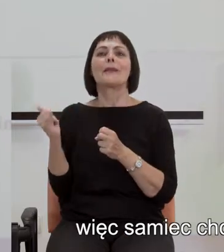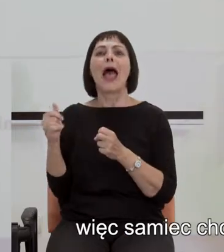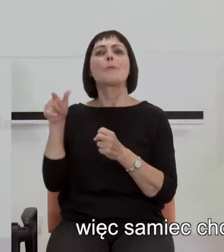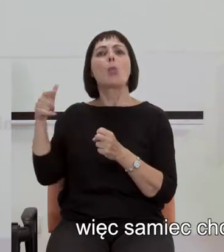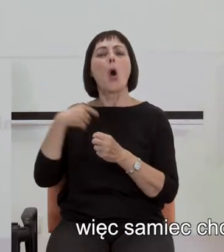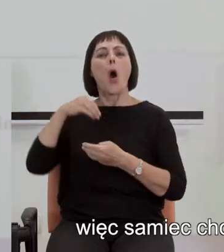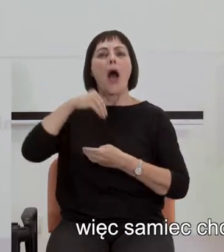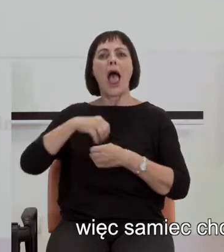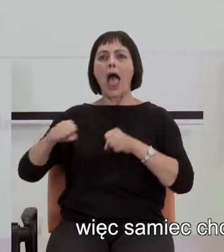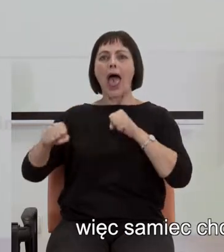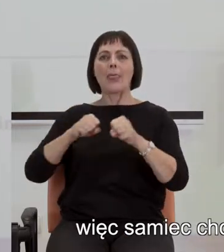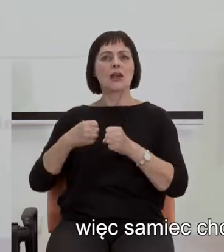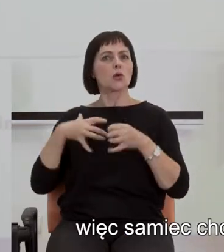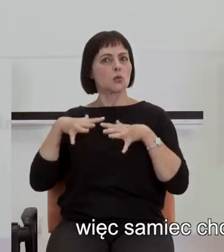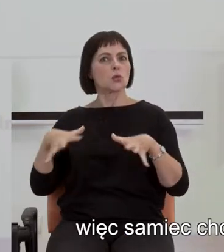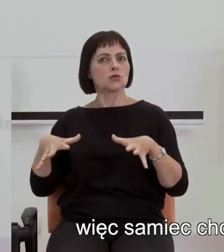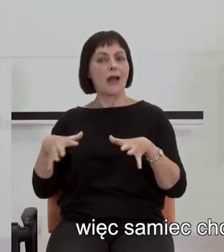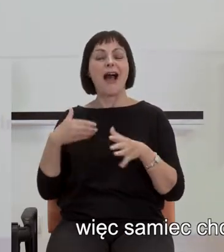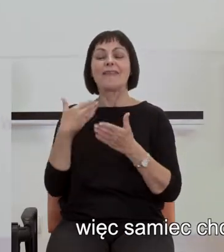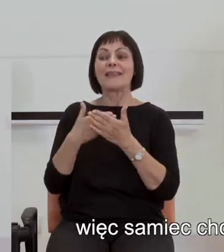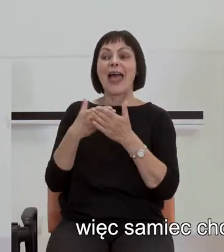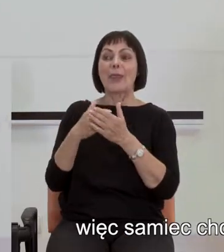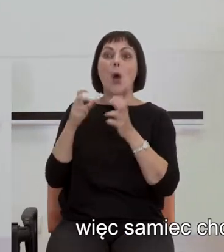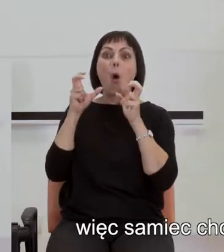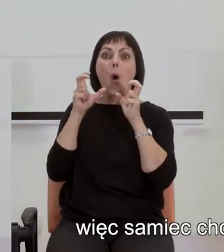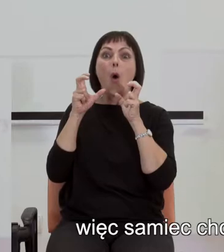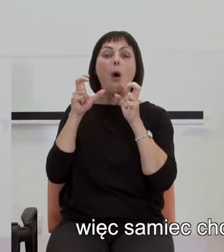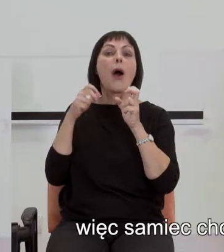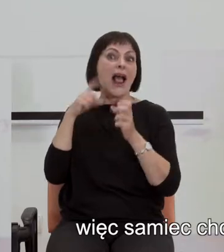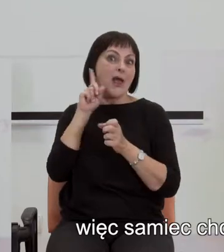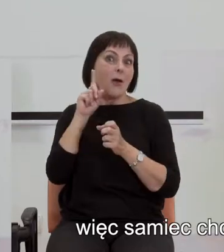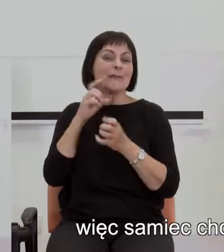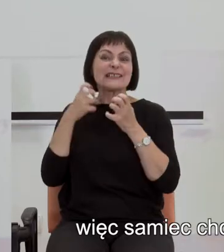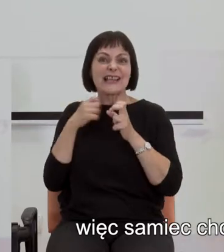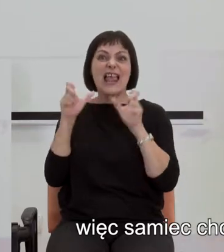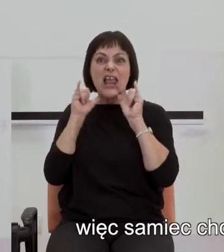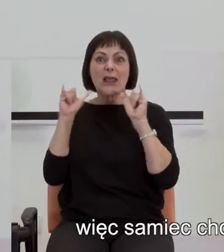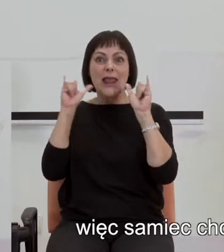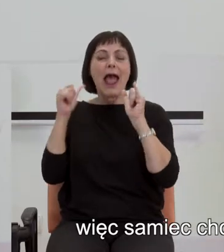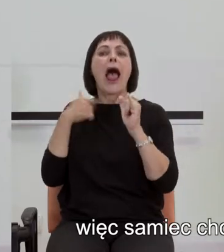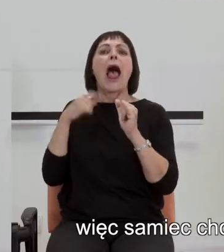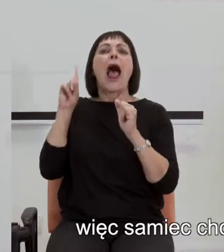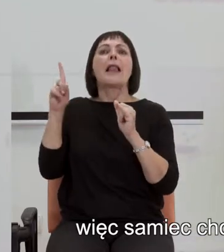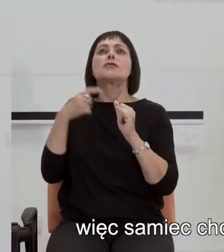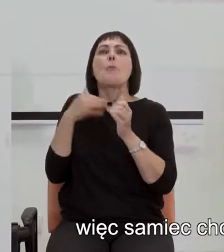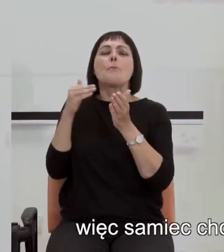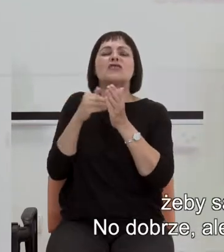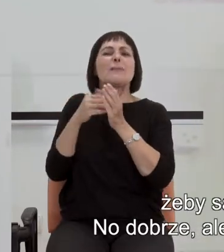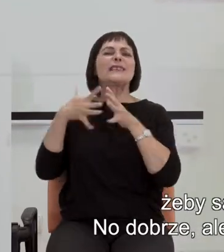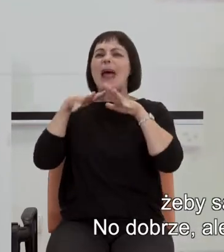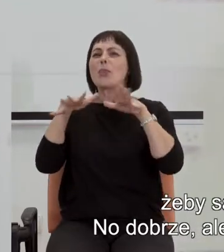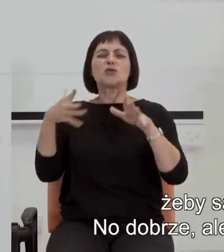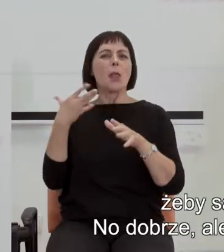kosztowne. Więc samiec chciałby wydać tylko tyle tych dźwięków, ile potrzeba, żeby